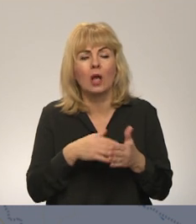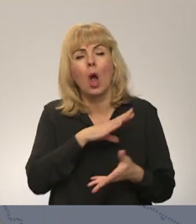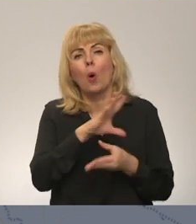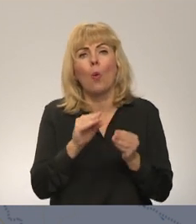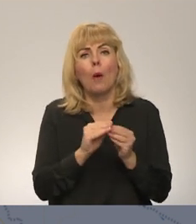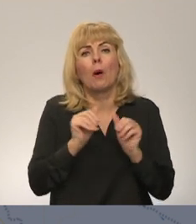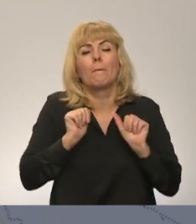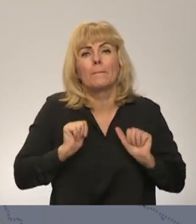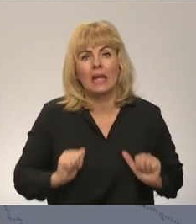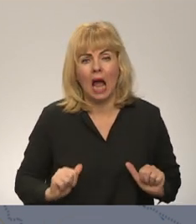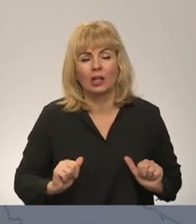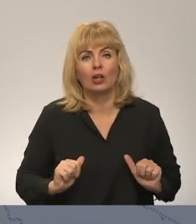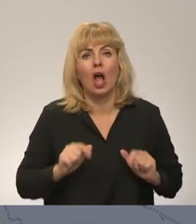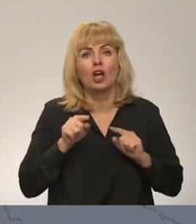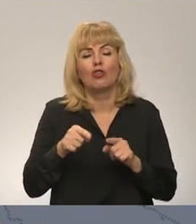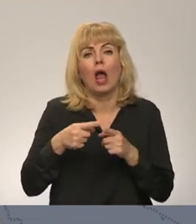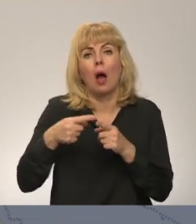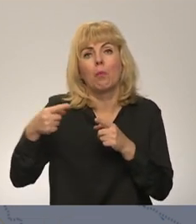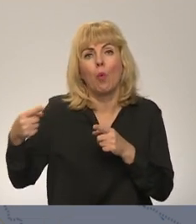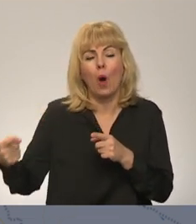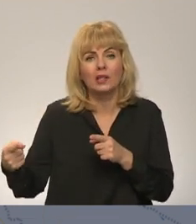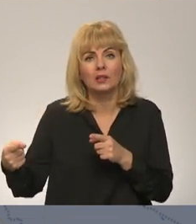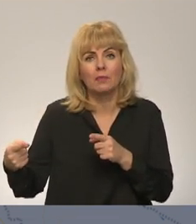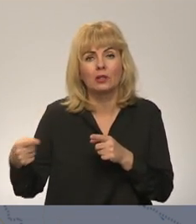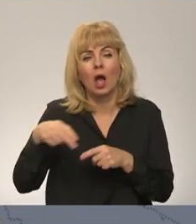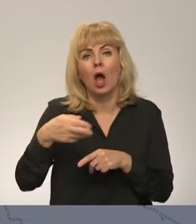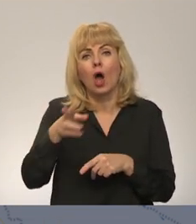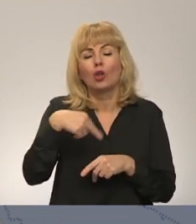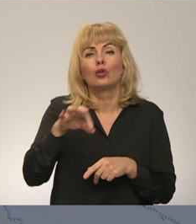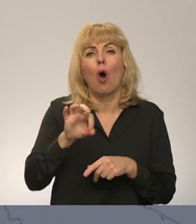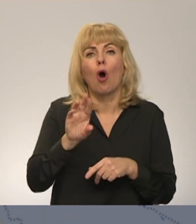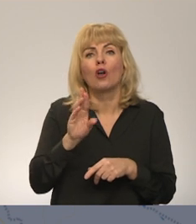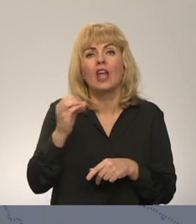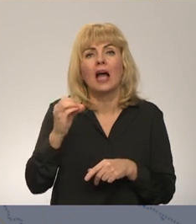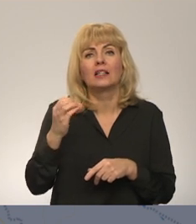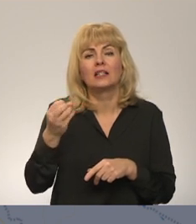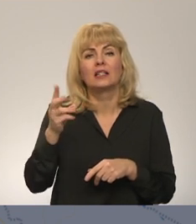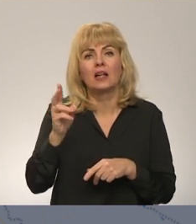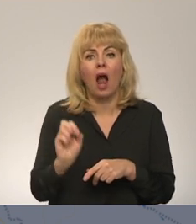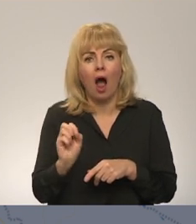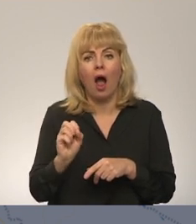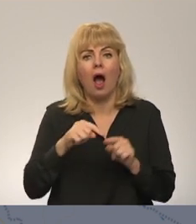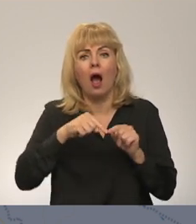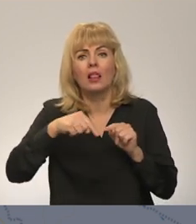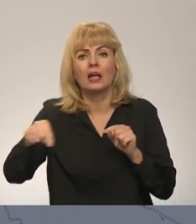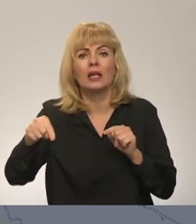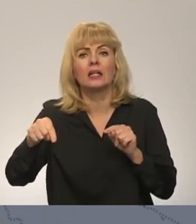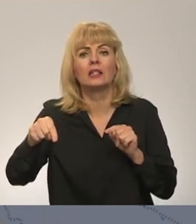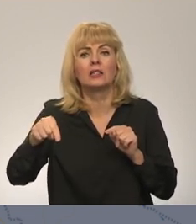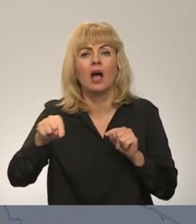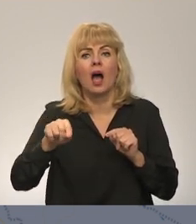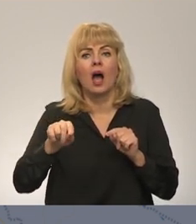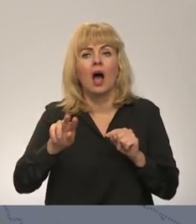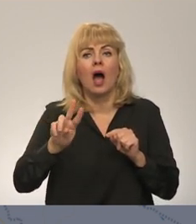Šajā posmā no Dundiskas apgabala līdz ģipro nekādas tādas